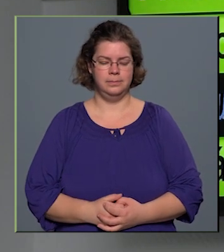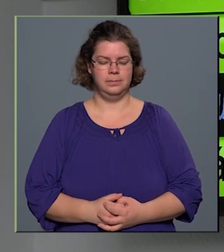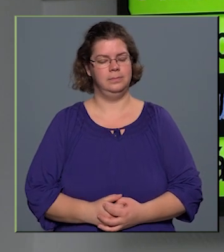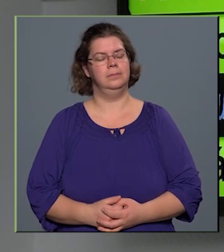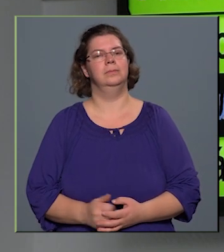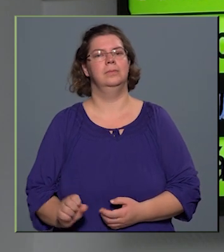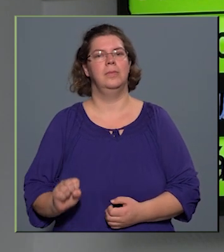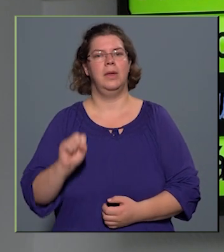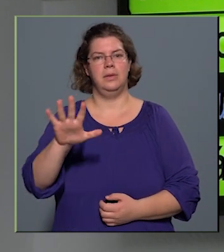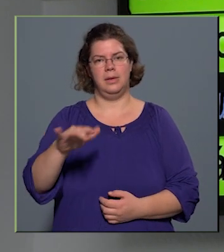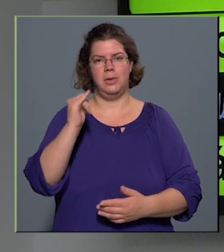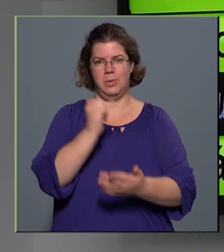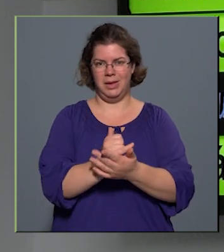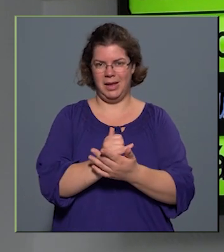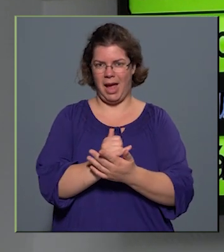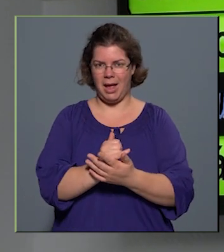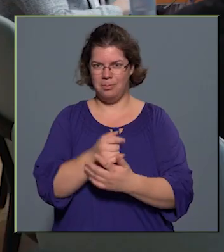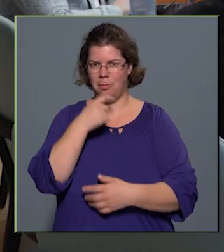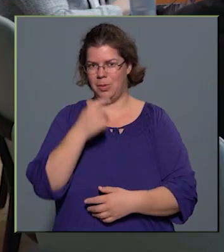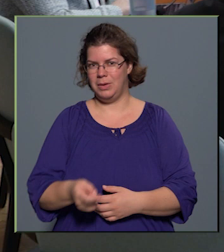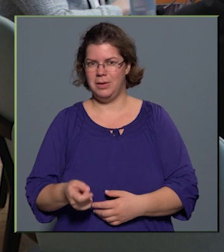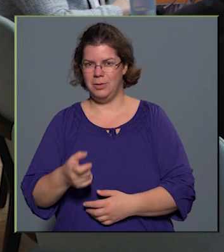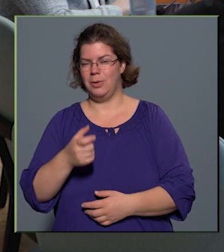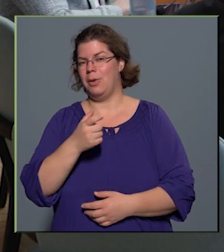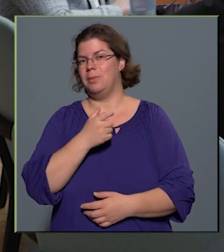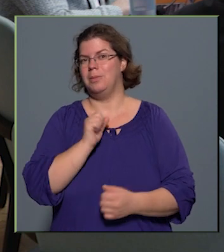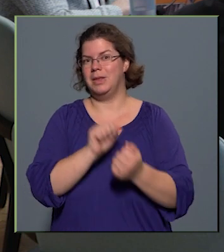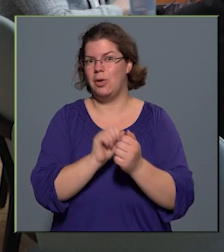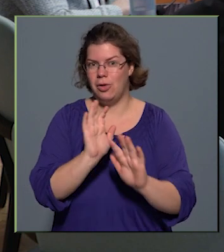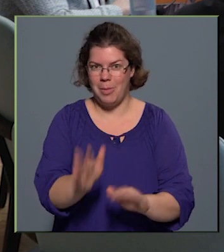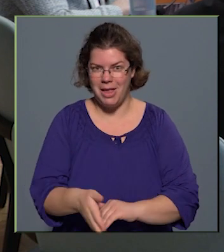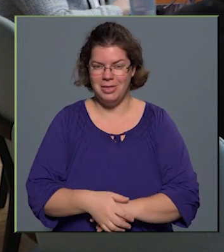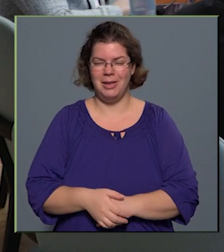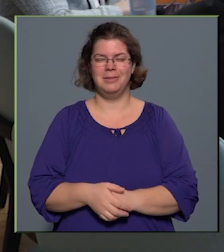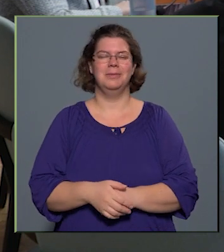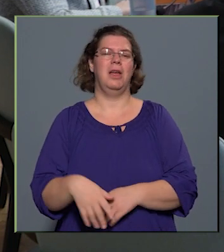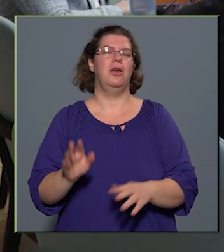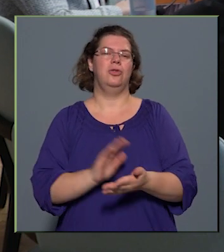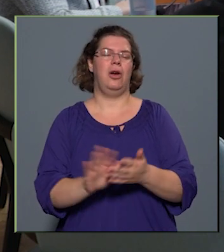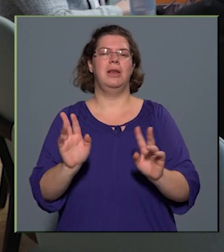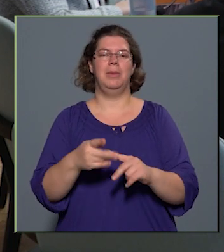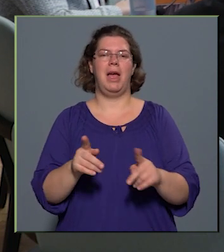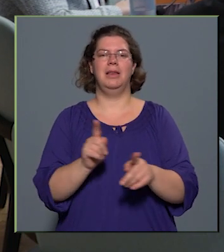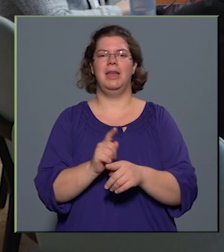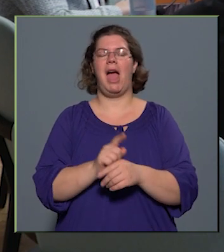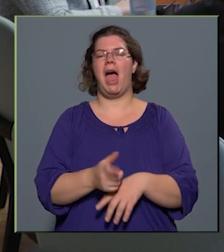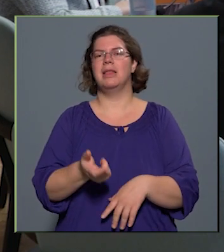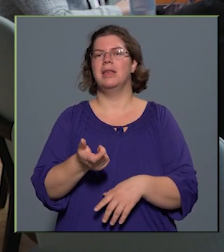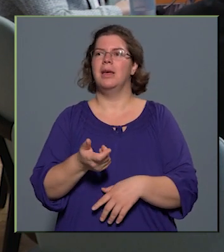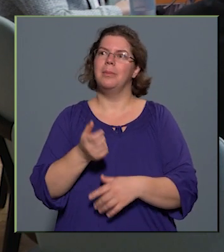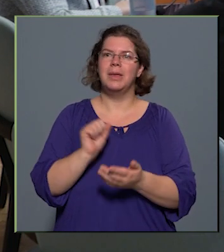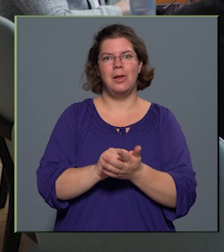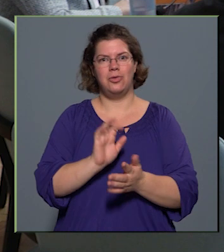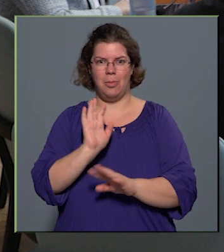15 igen, biztosra mentem, is mondhatnánk, de soha nem lehet biztosra menni egy ilyen kinevezésnél, ahogy Laci is fogalmazta.